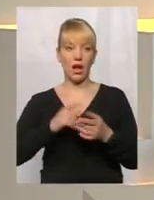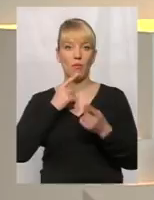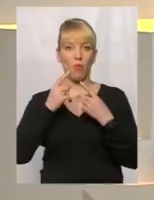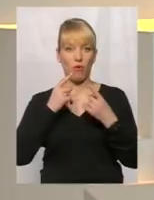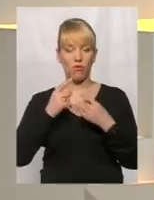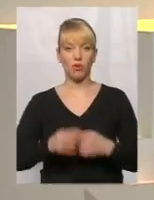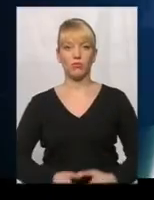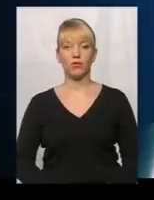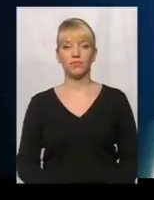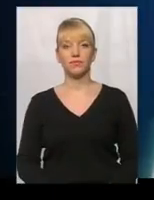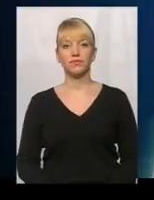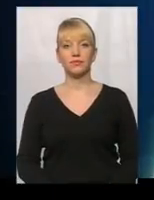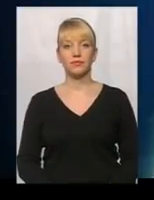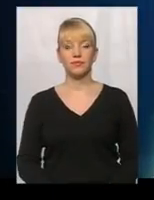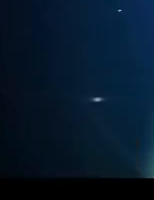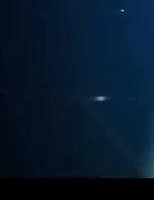студії.